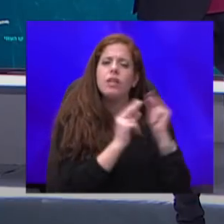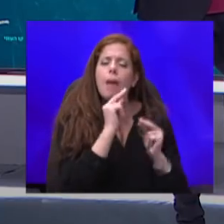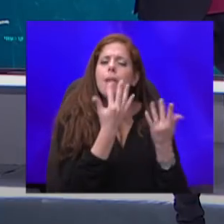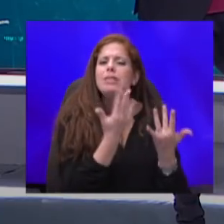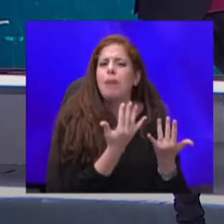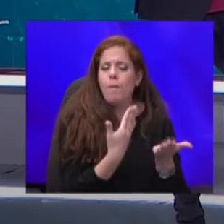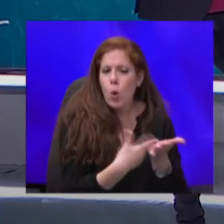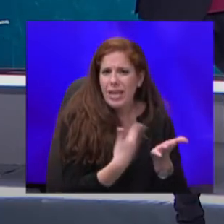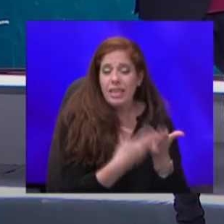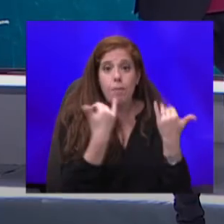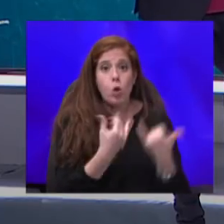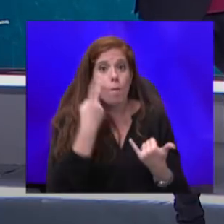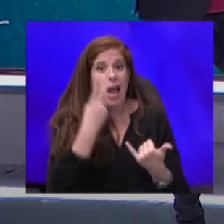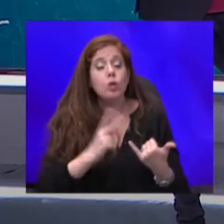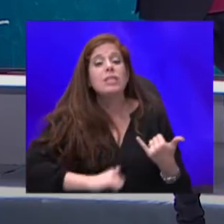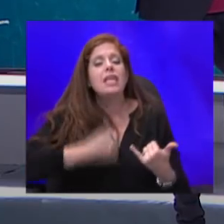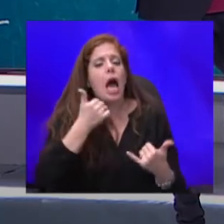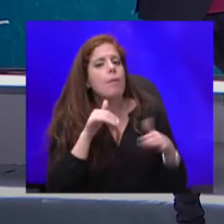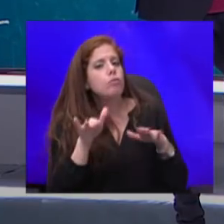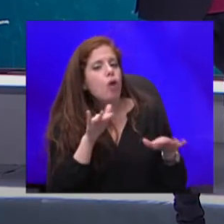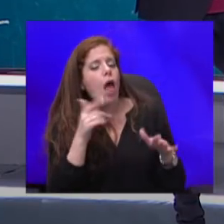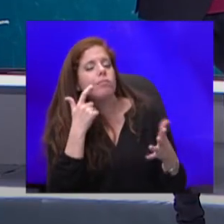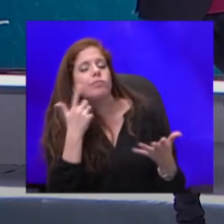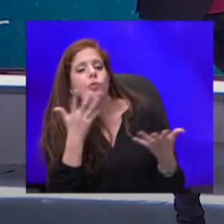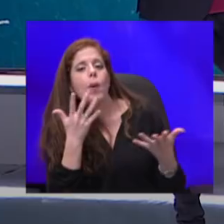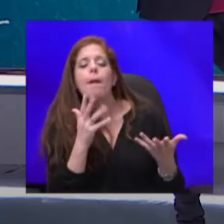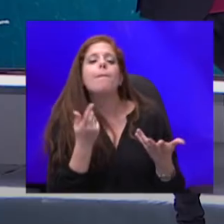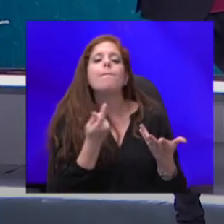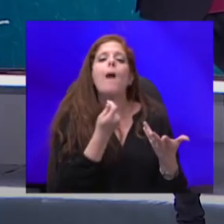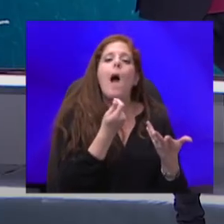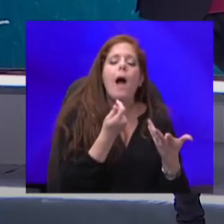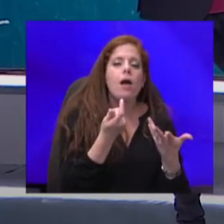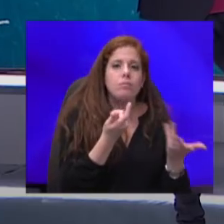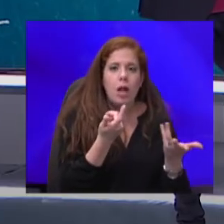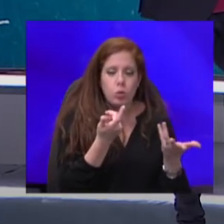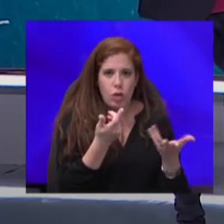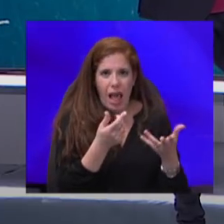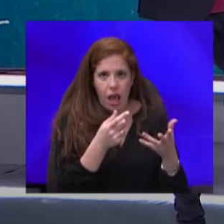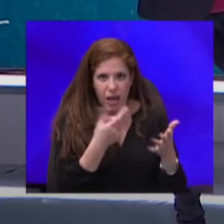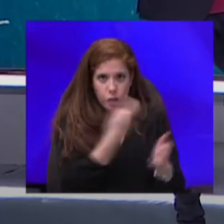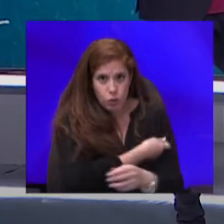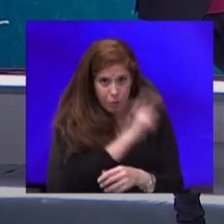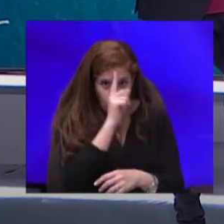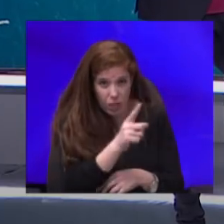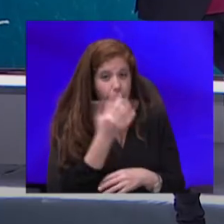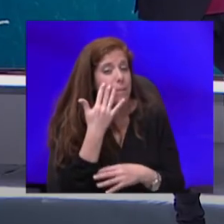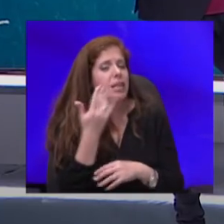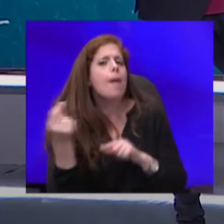שרי הממשלה, תוהים, מה הלוז של החיסונים? אתה כמנכ״ל קופת חולים כללית, אתה יודע מתי מגיעים החיסונים הראשונים?